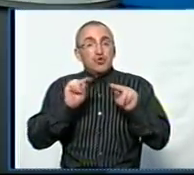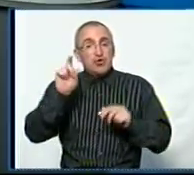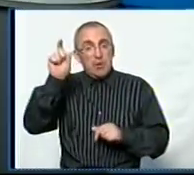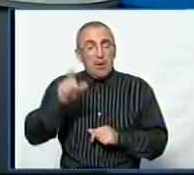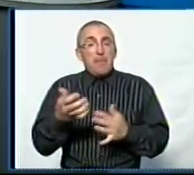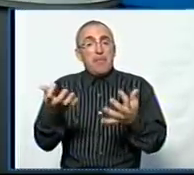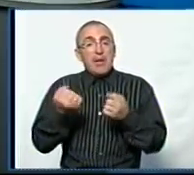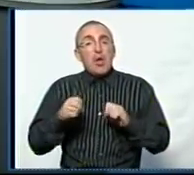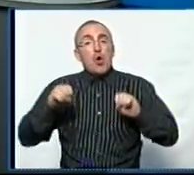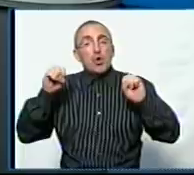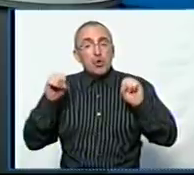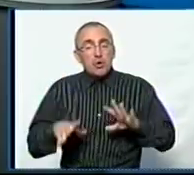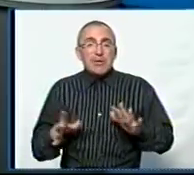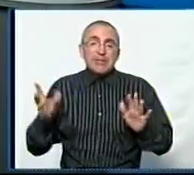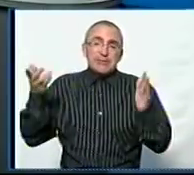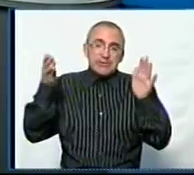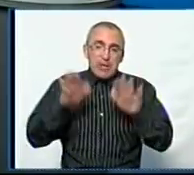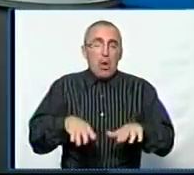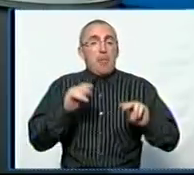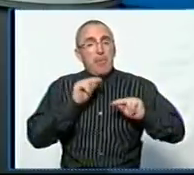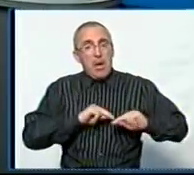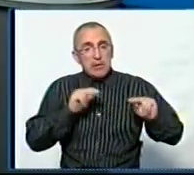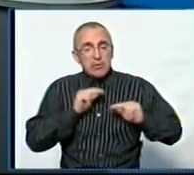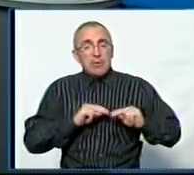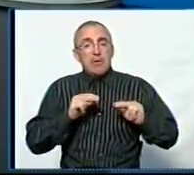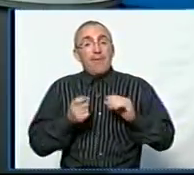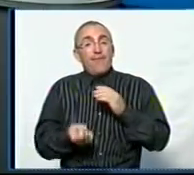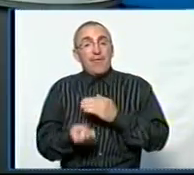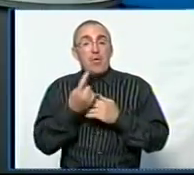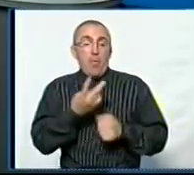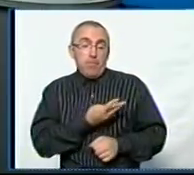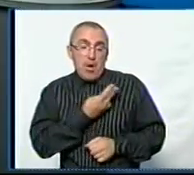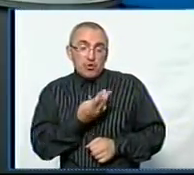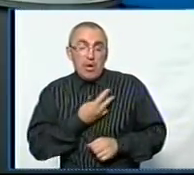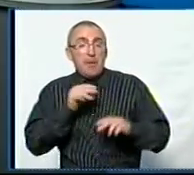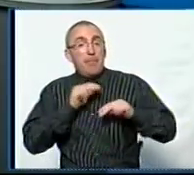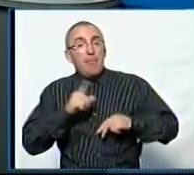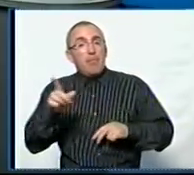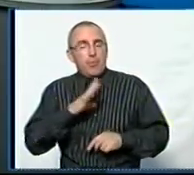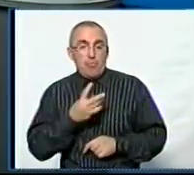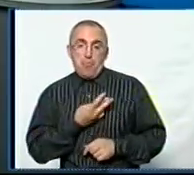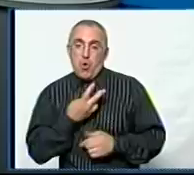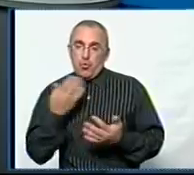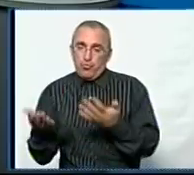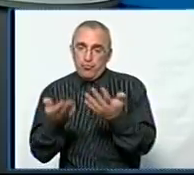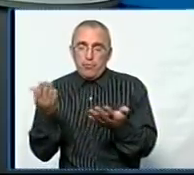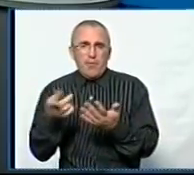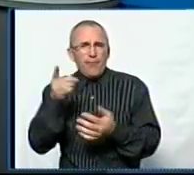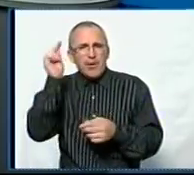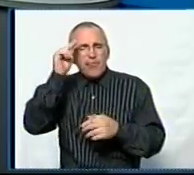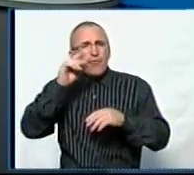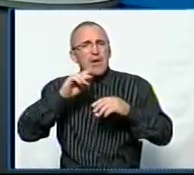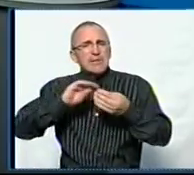прийняв рішення залишитись працювати, і при тому виникло бажання працювати, щоб він був мотивований. Ви не вивчали